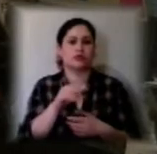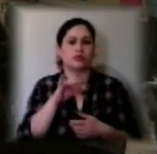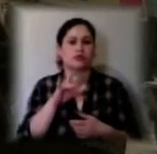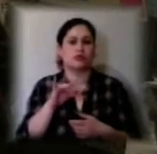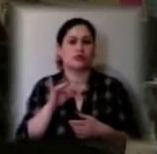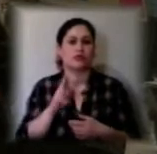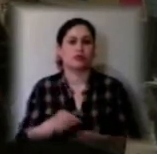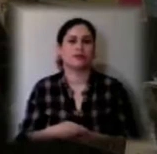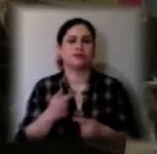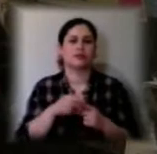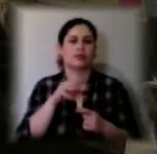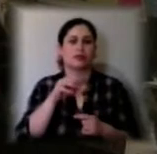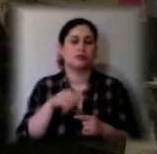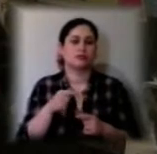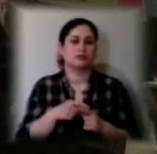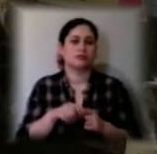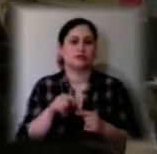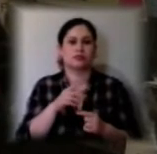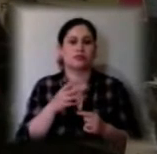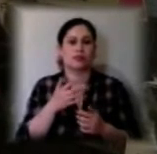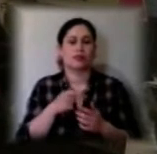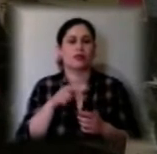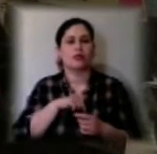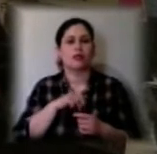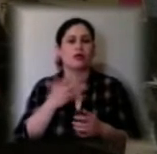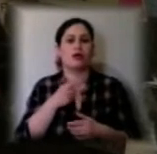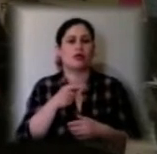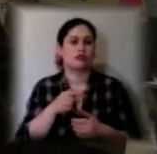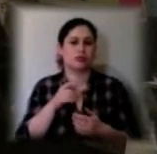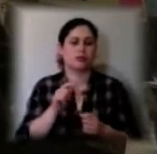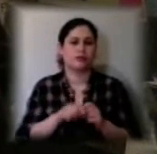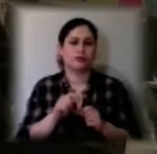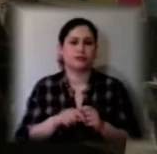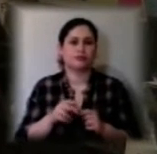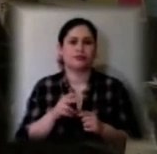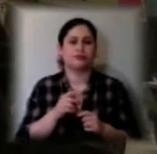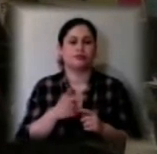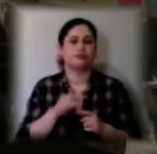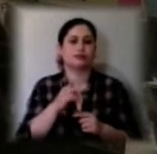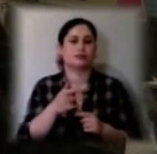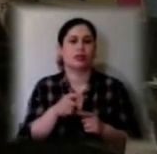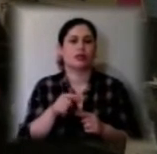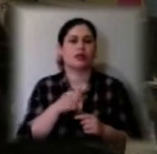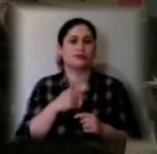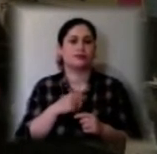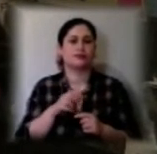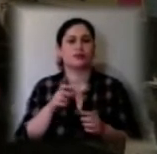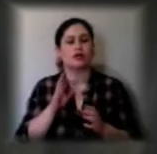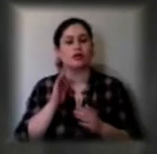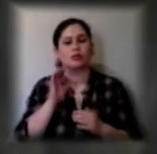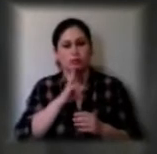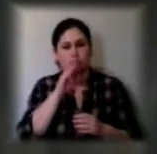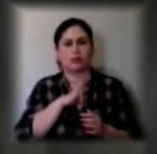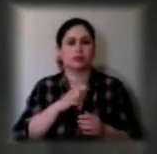Тести дивляться, який це характер, хильний до самовбивця. Я добре